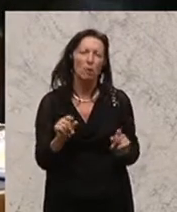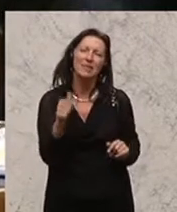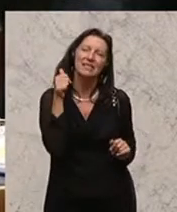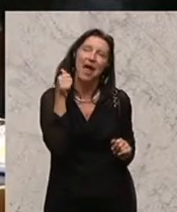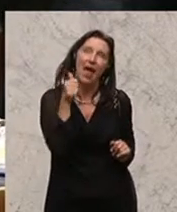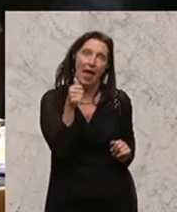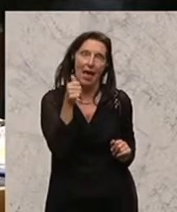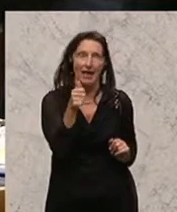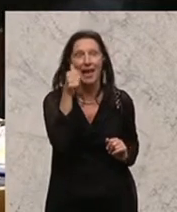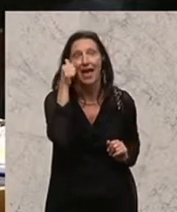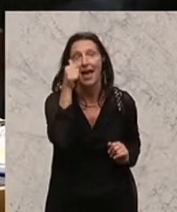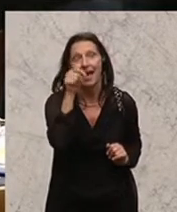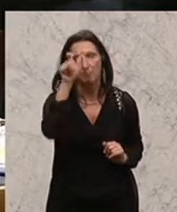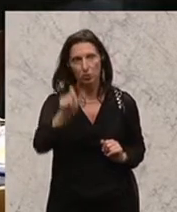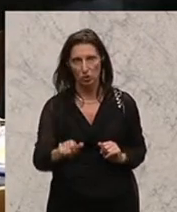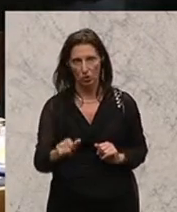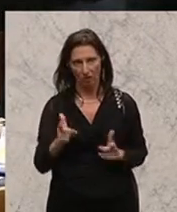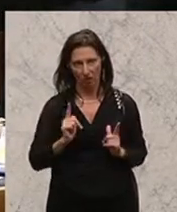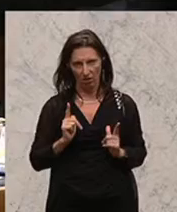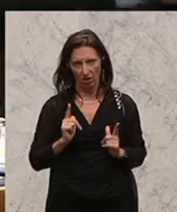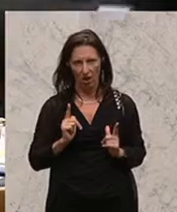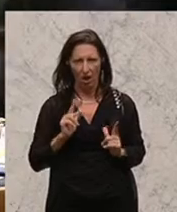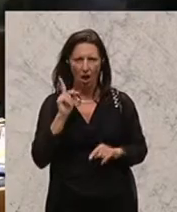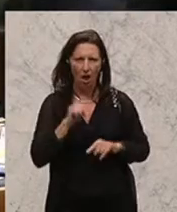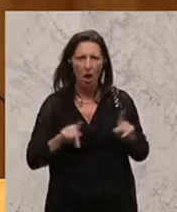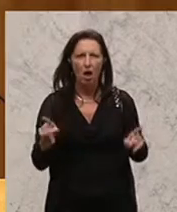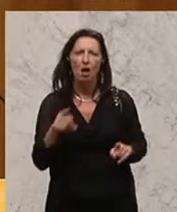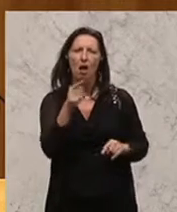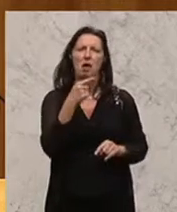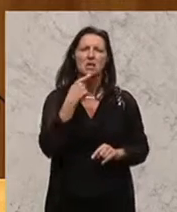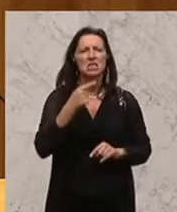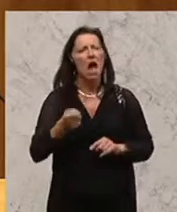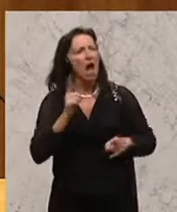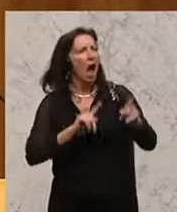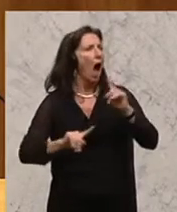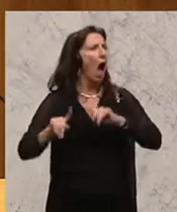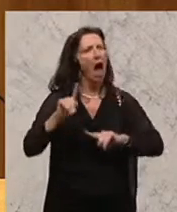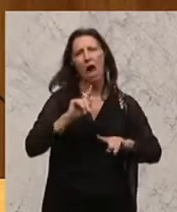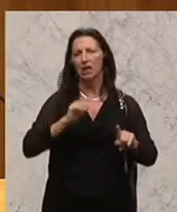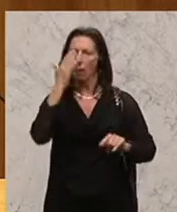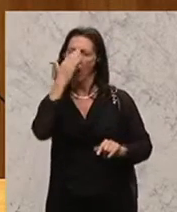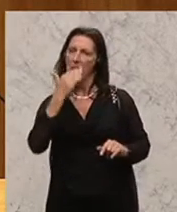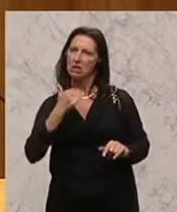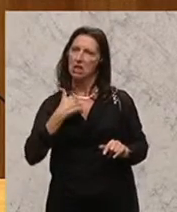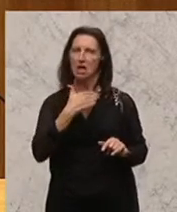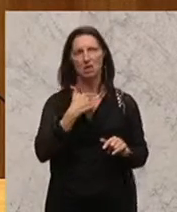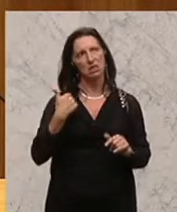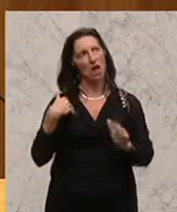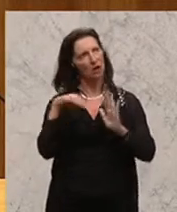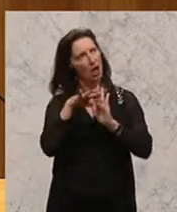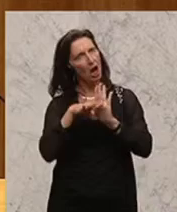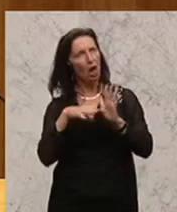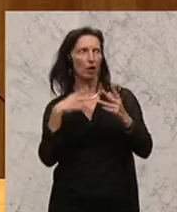zumindest einen von Ihnen, die manchmal vorgeben, die christlichen Werte hochzuhalten. Sie haben sich gestern, glaube ich, selbst